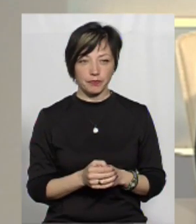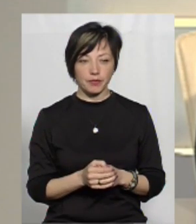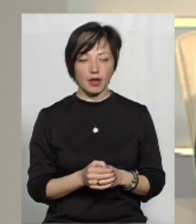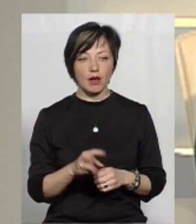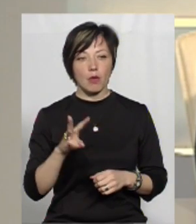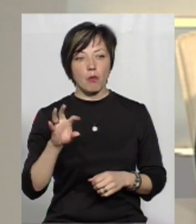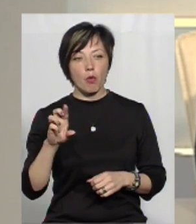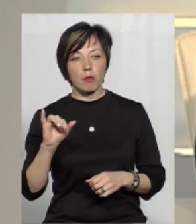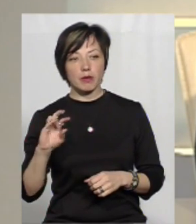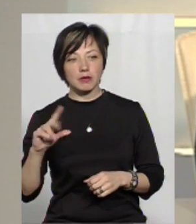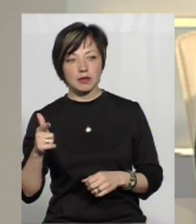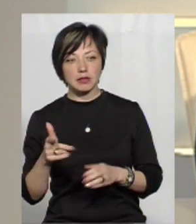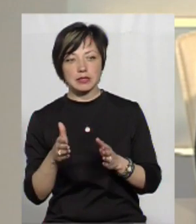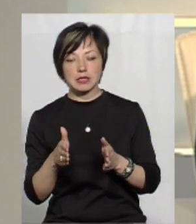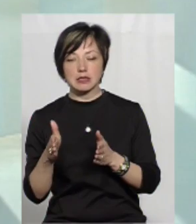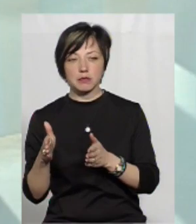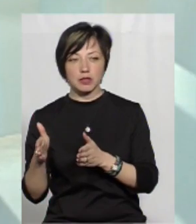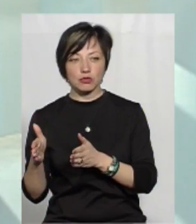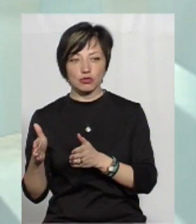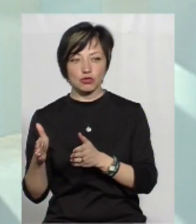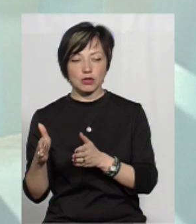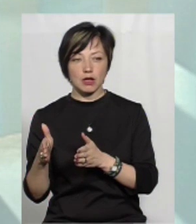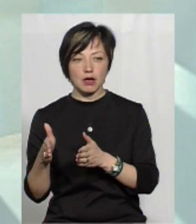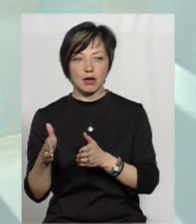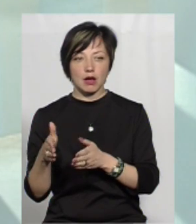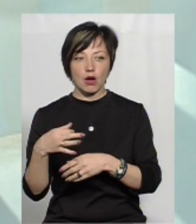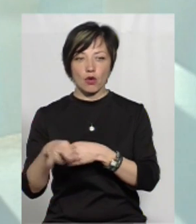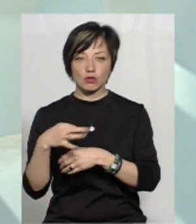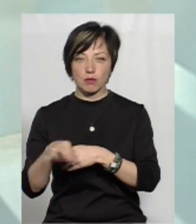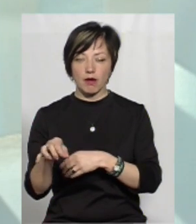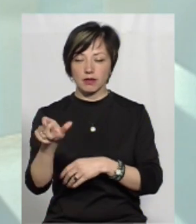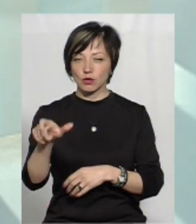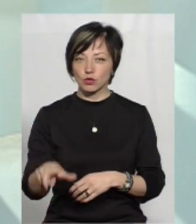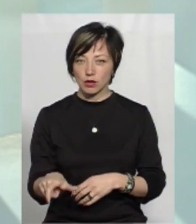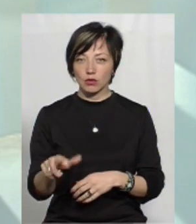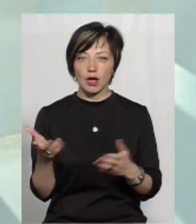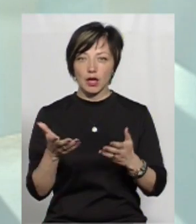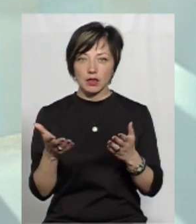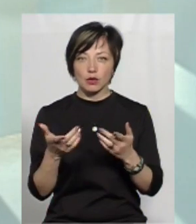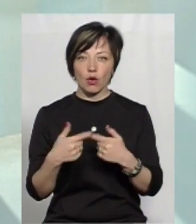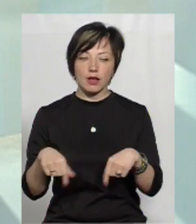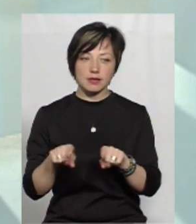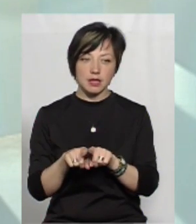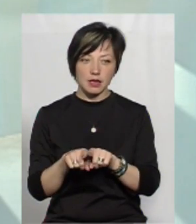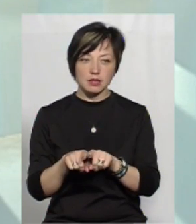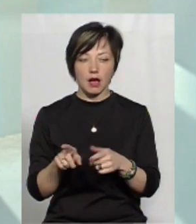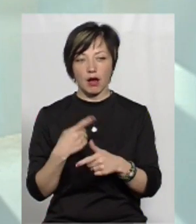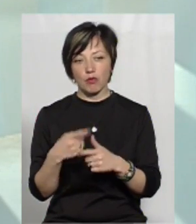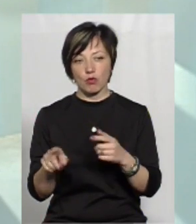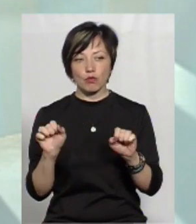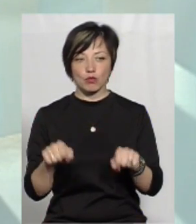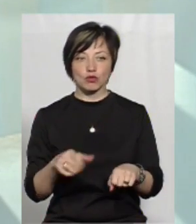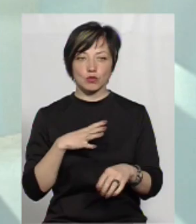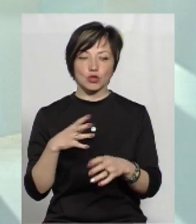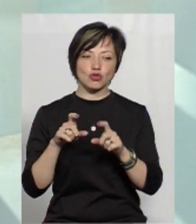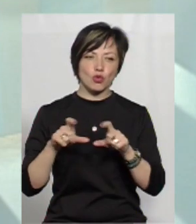Мобінг – це систематична розправа над людиною в якихось організаціях, або також